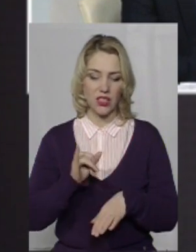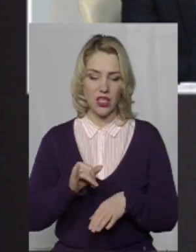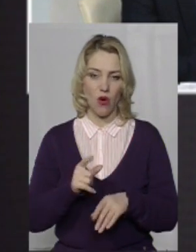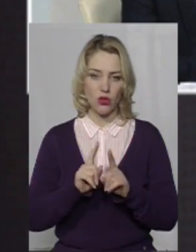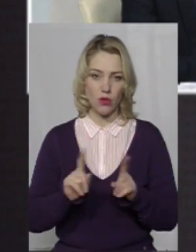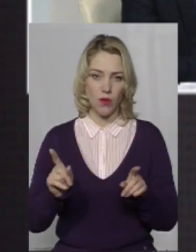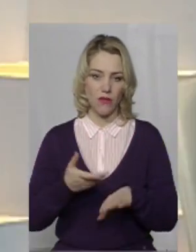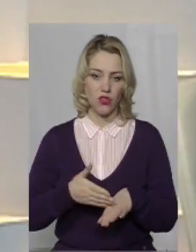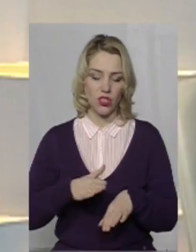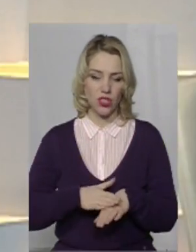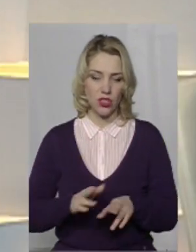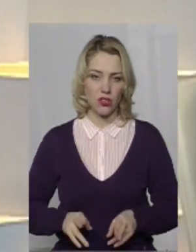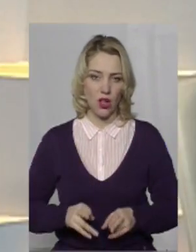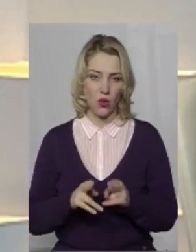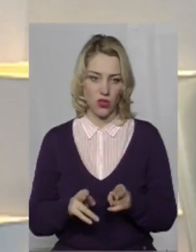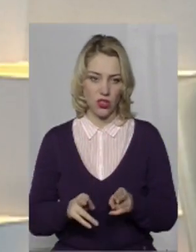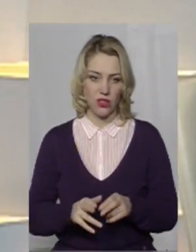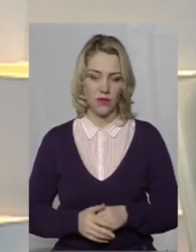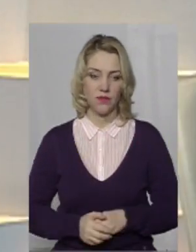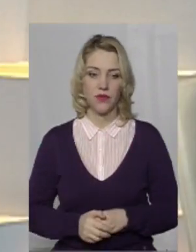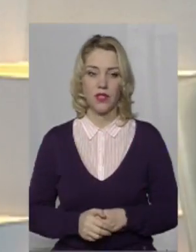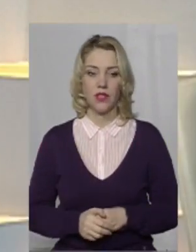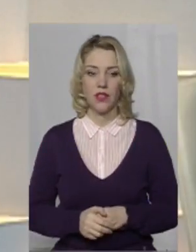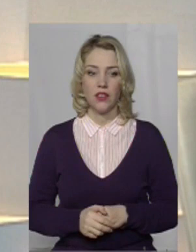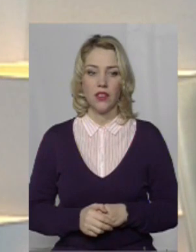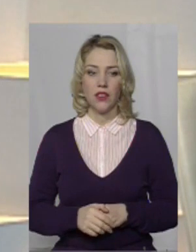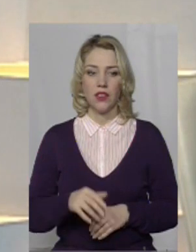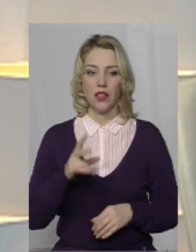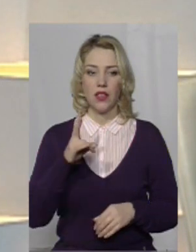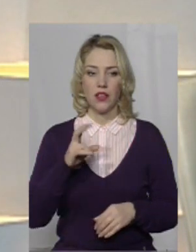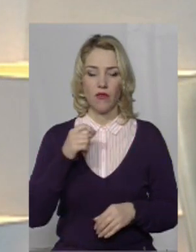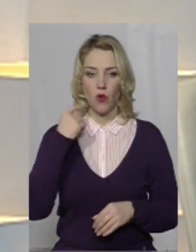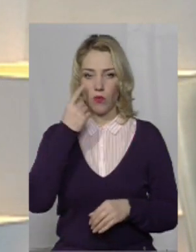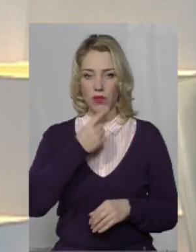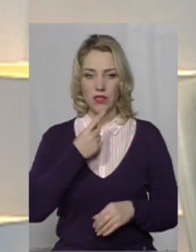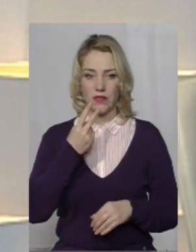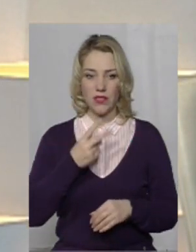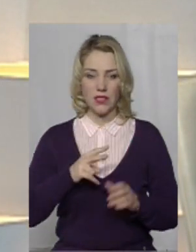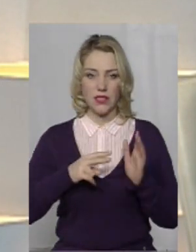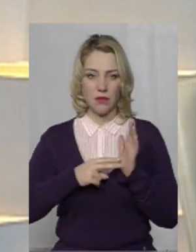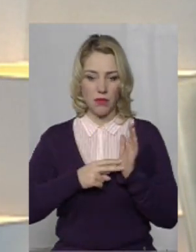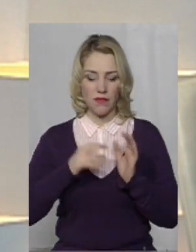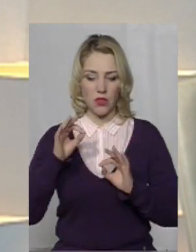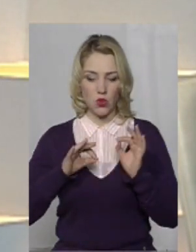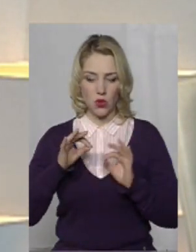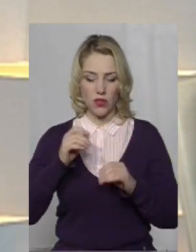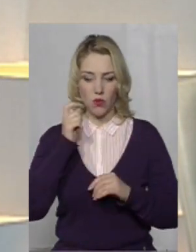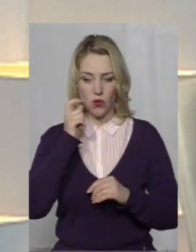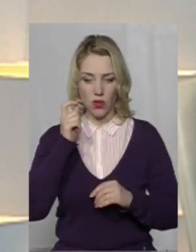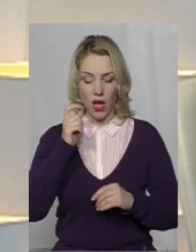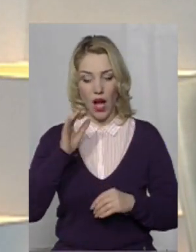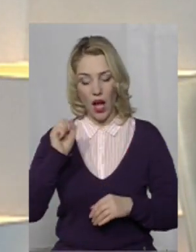та особливо тяжких злочинів. В області близько 27%, по Україні десь близько